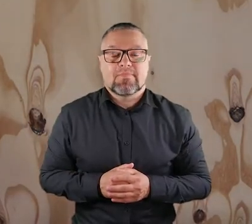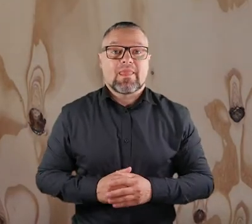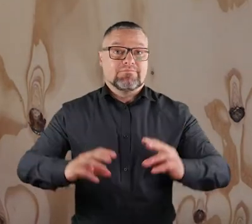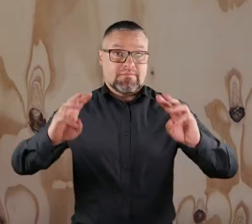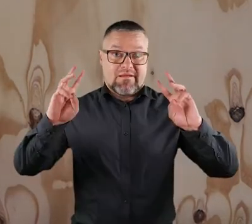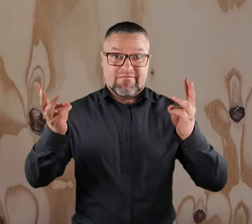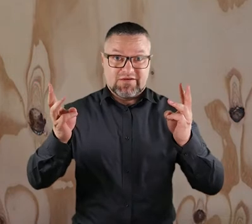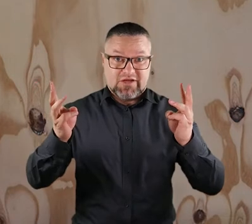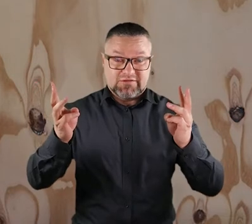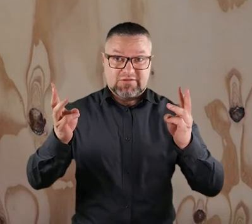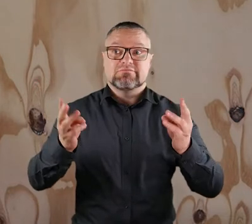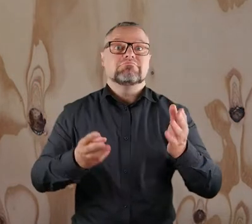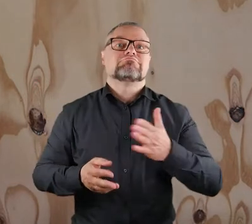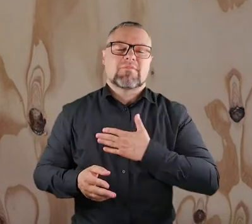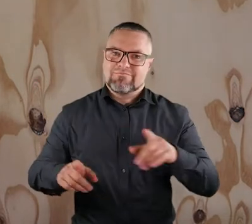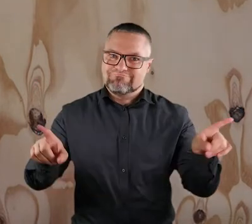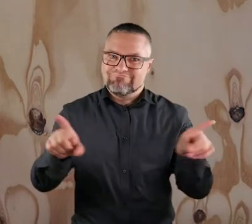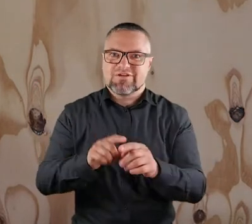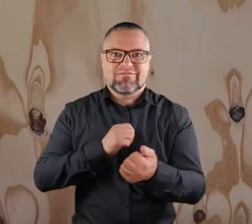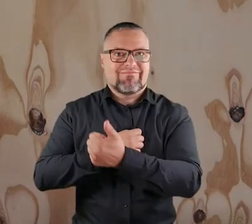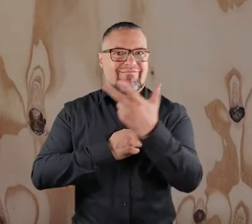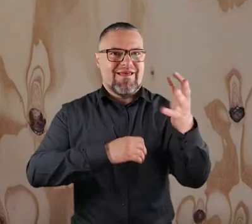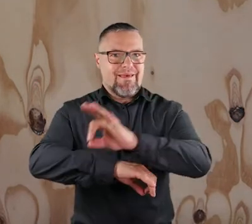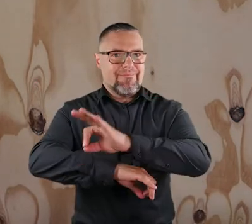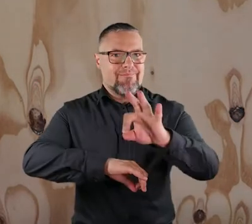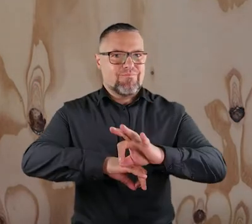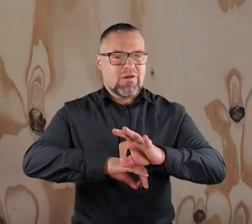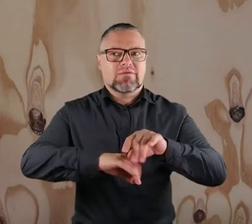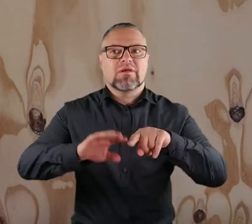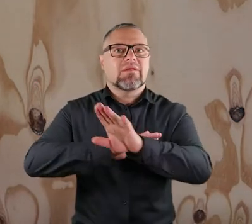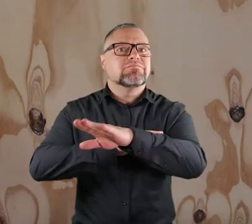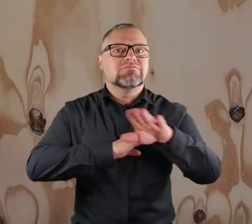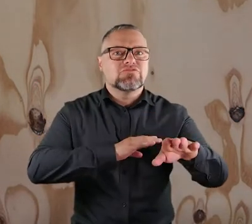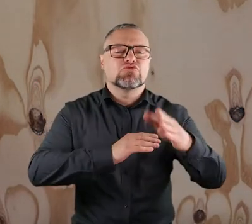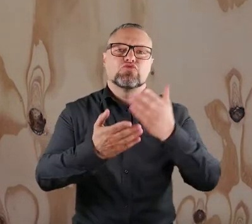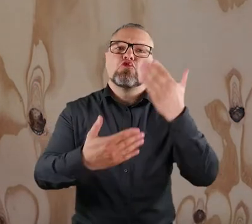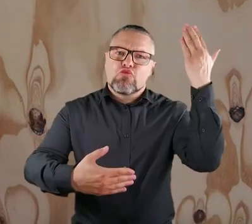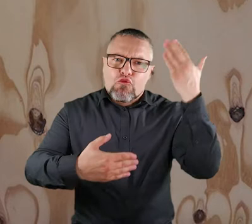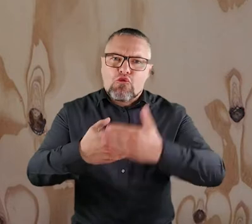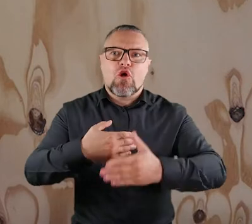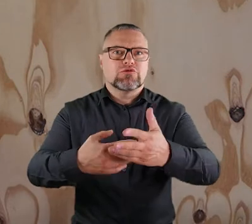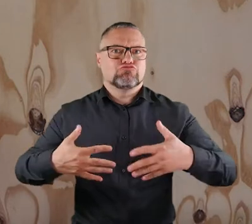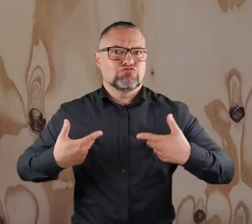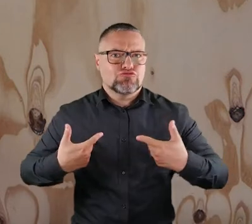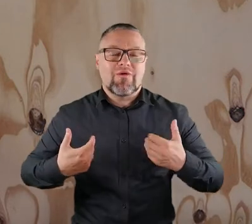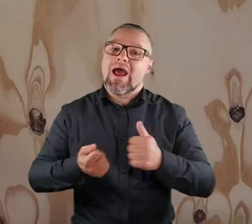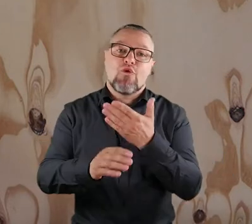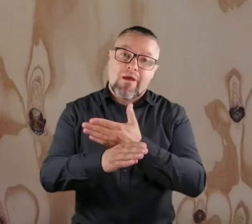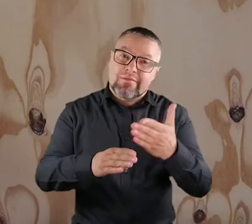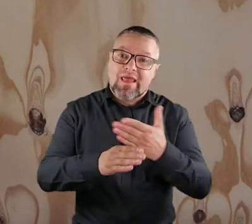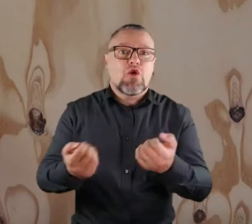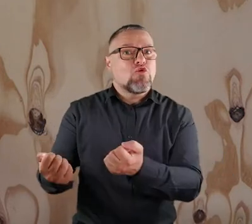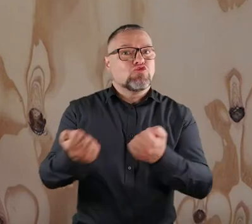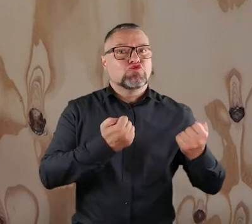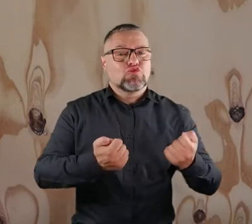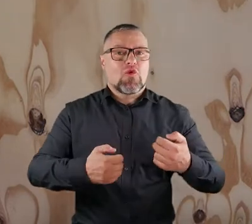Oprócz warsztatów na oddziałach mamy również szereg projektów dedykowanych podopiecznym, którzy już ukończyli leczenie, albo są w trakcie